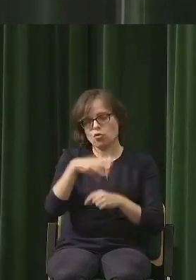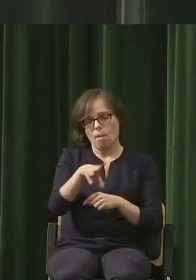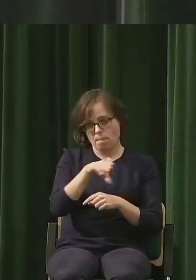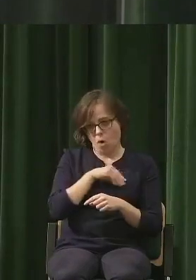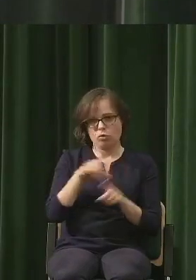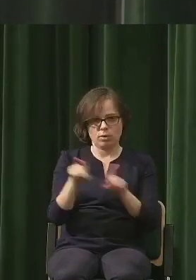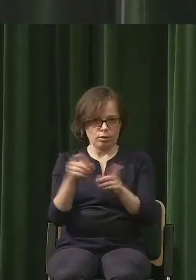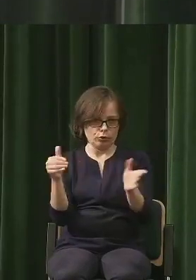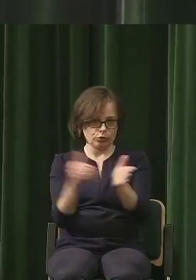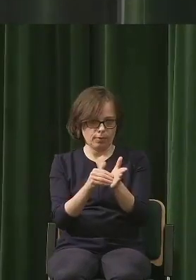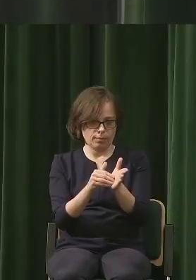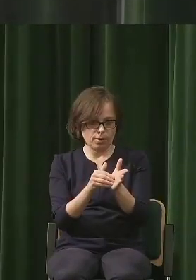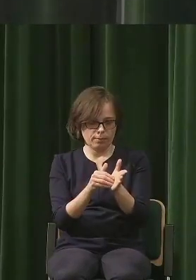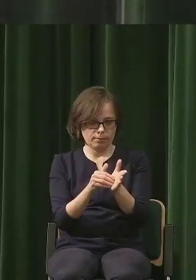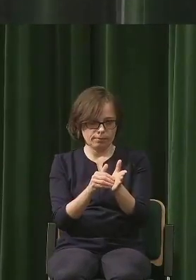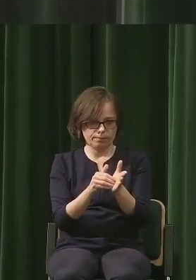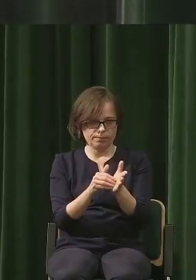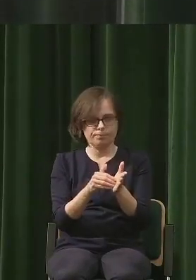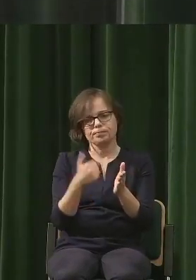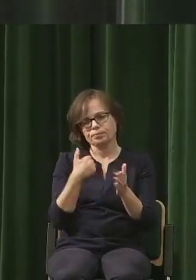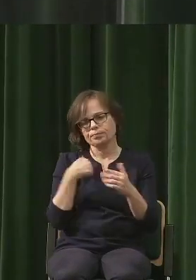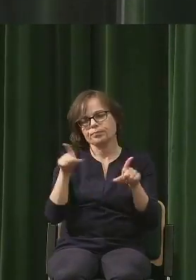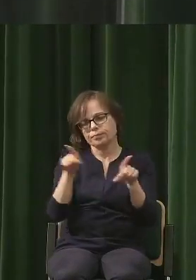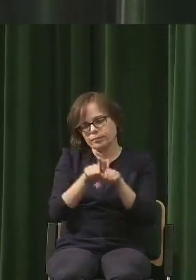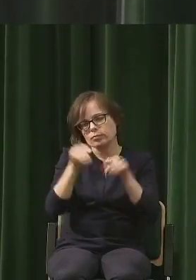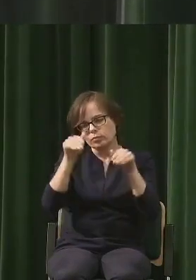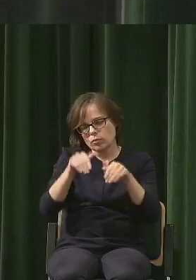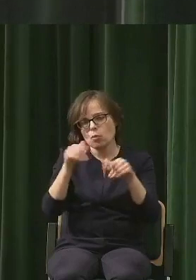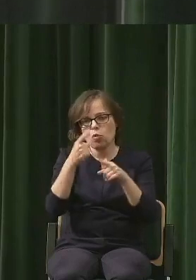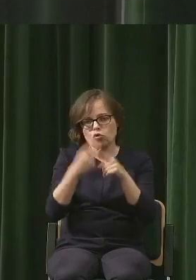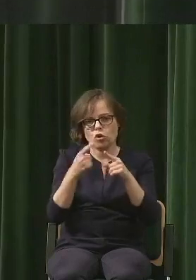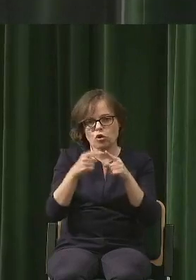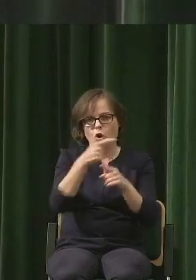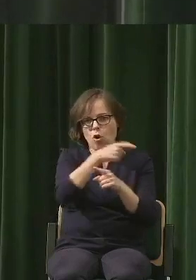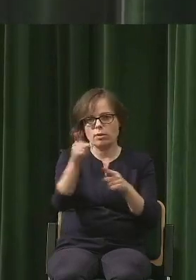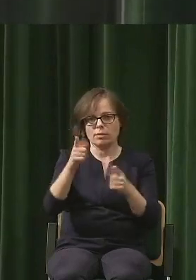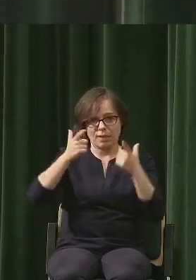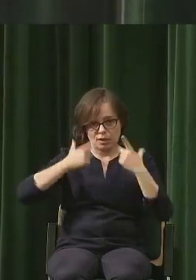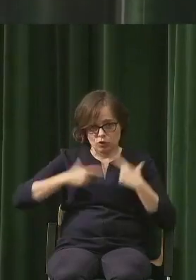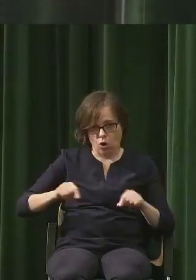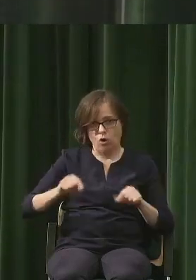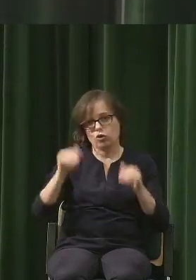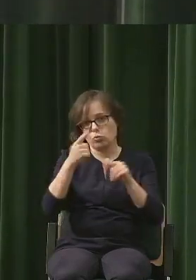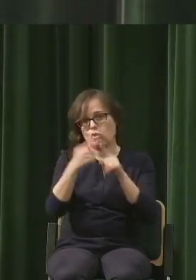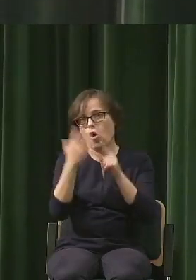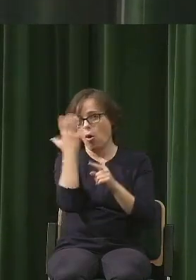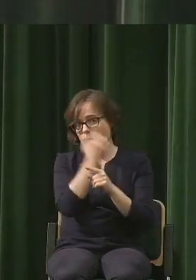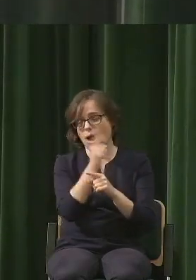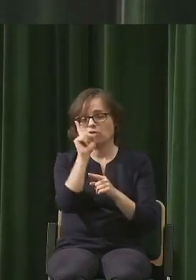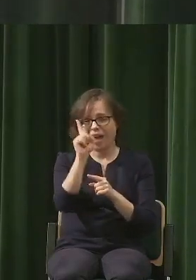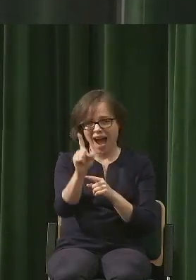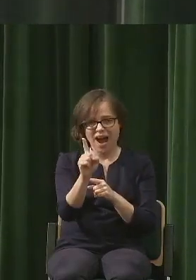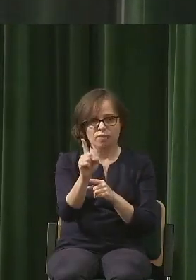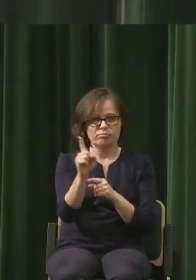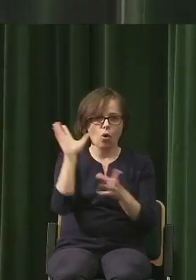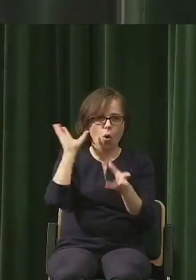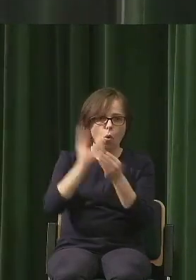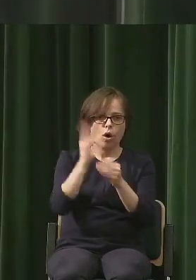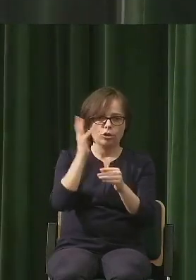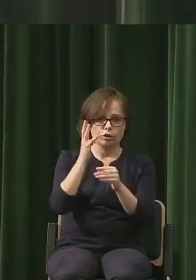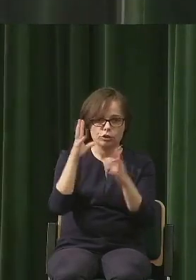Ja znowu państwa troszeczkę może, nie wiem, zaskoczę i obrażę, ale tak, w ciągu ostatnich 10 lat